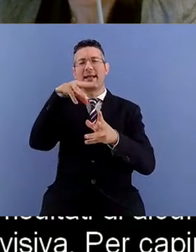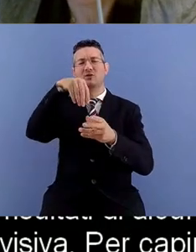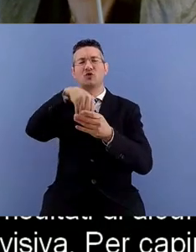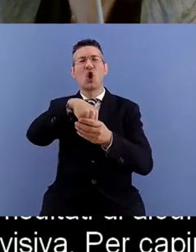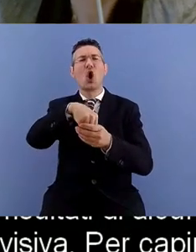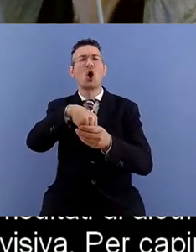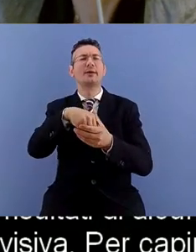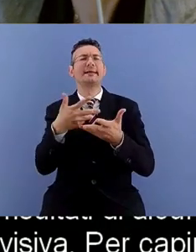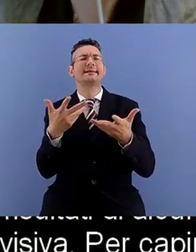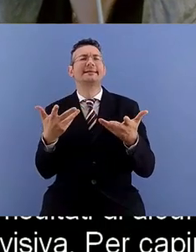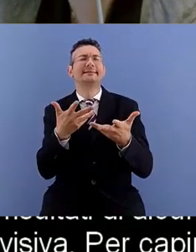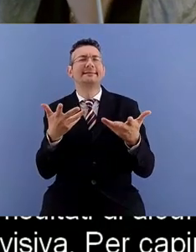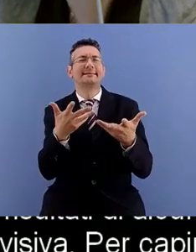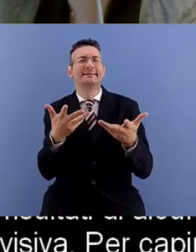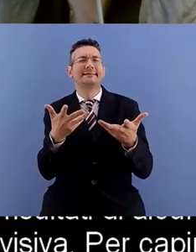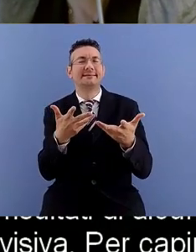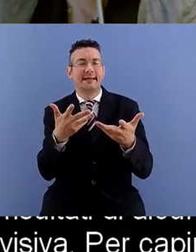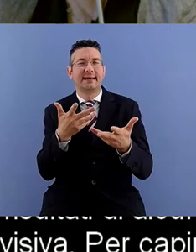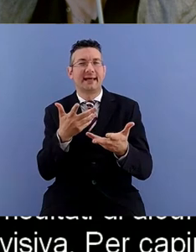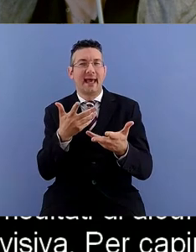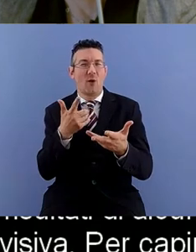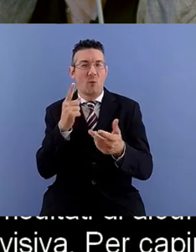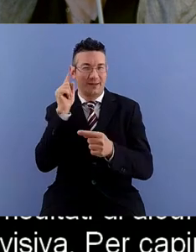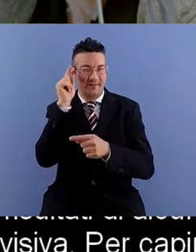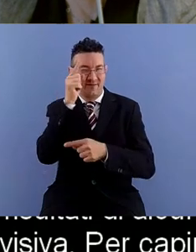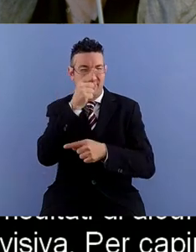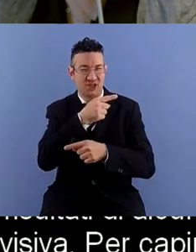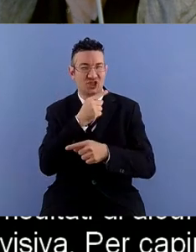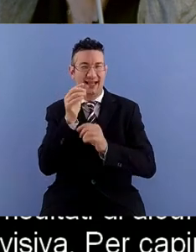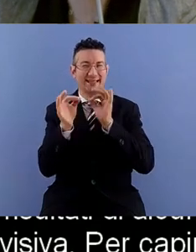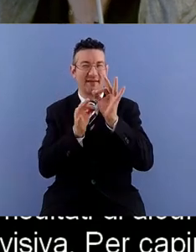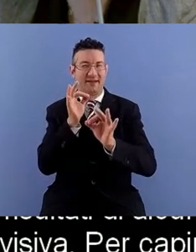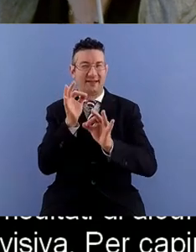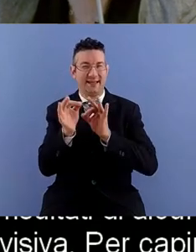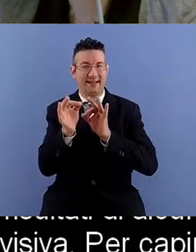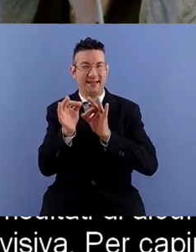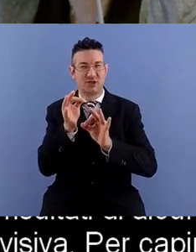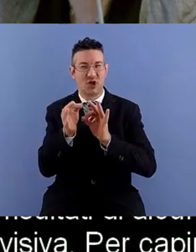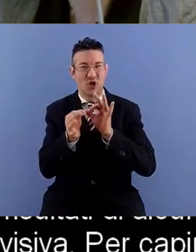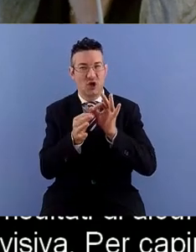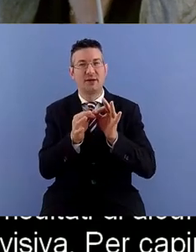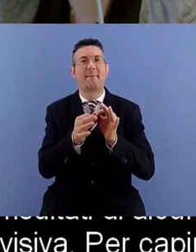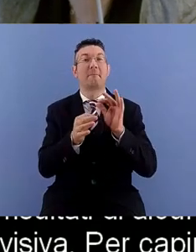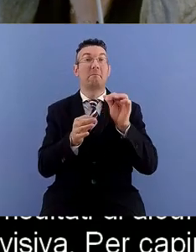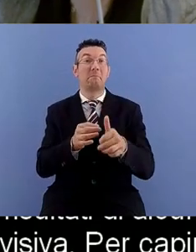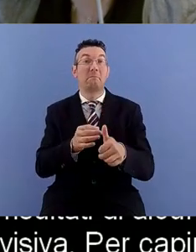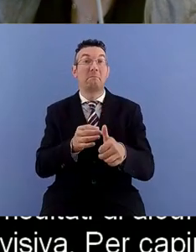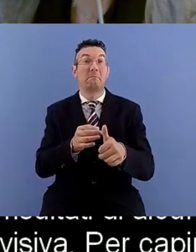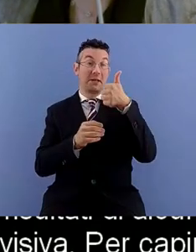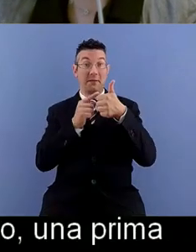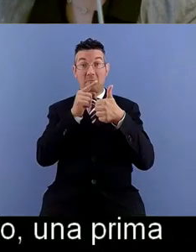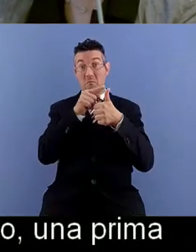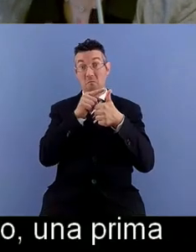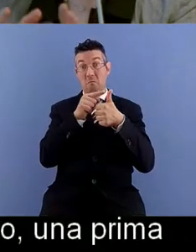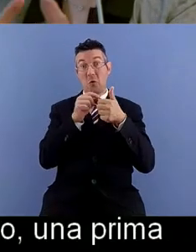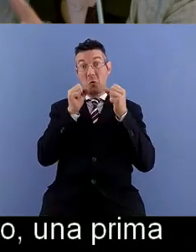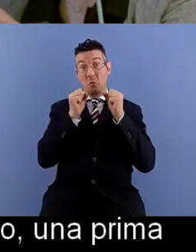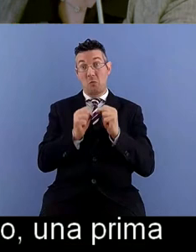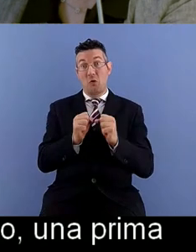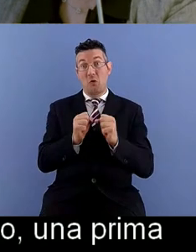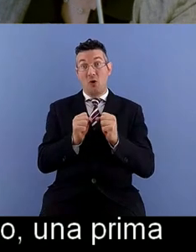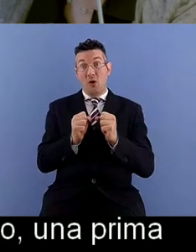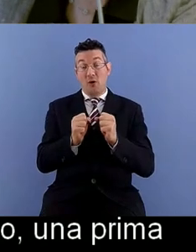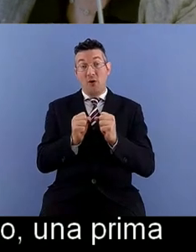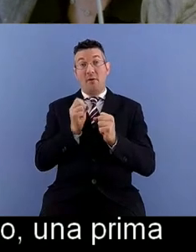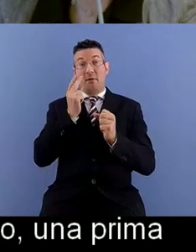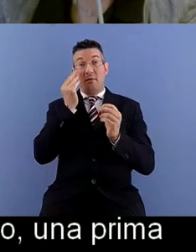siccome è difficile definirlo una prima operazione che possiamo fare è quella di trovare